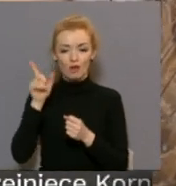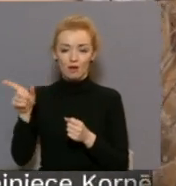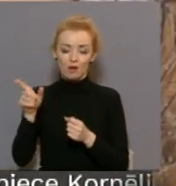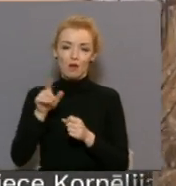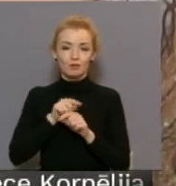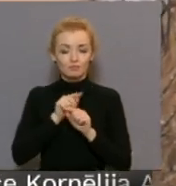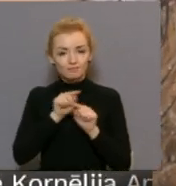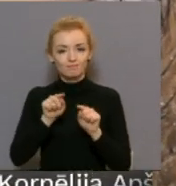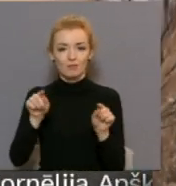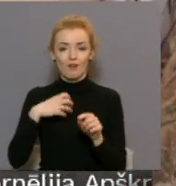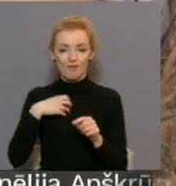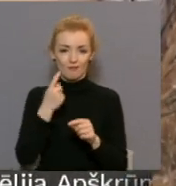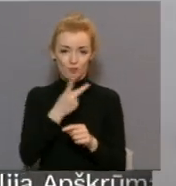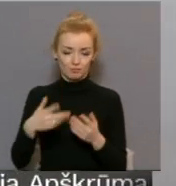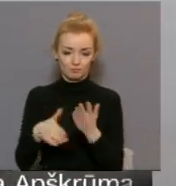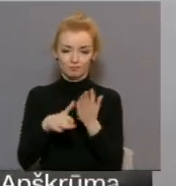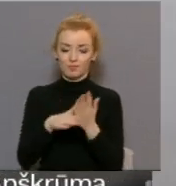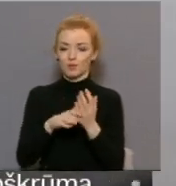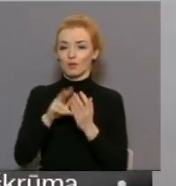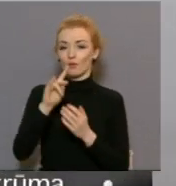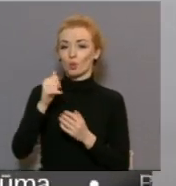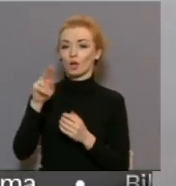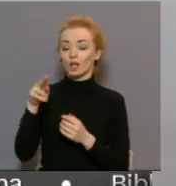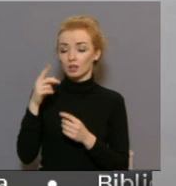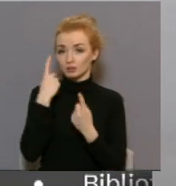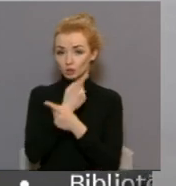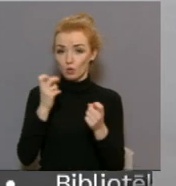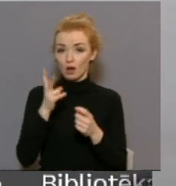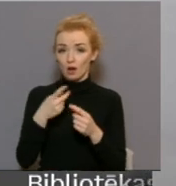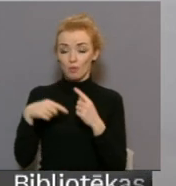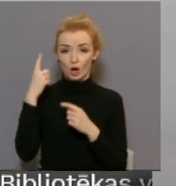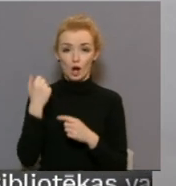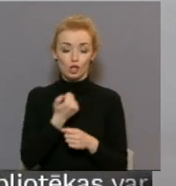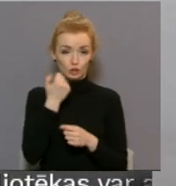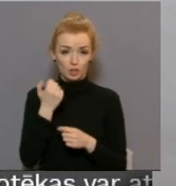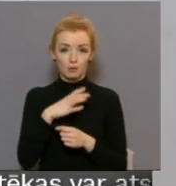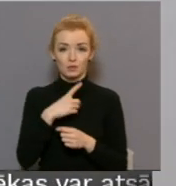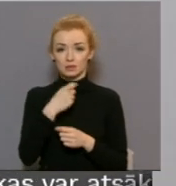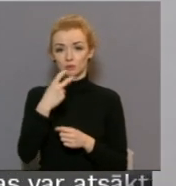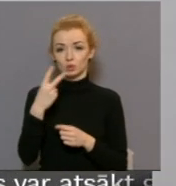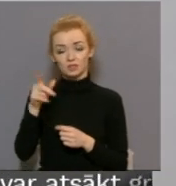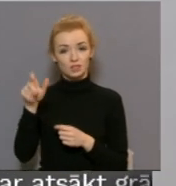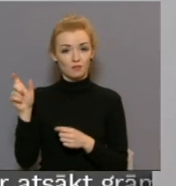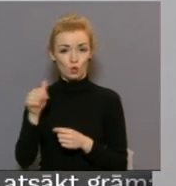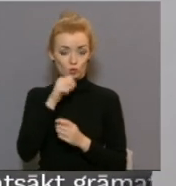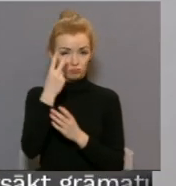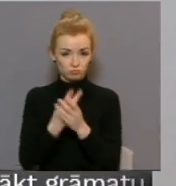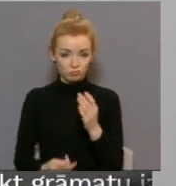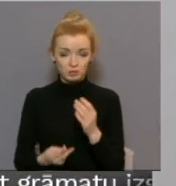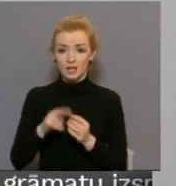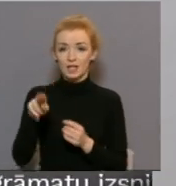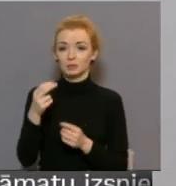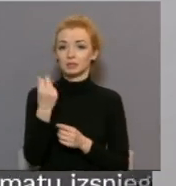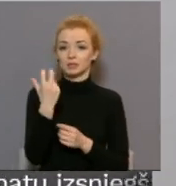novēšanā. Valsts ugunsēsības un glābšanas dienas informē, ka Latvijā pērnu ūdens tilpēm izcelt 122 bojā gājuši cilvēki, decembrī